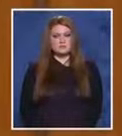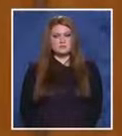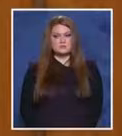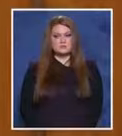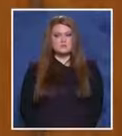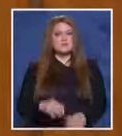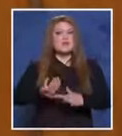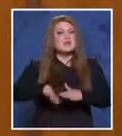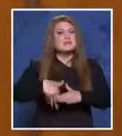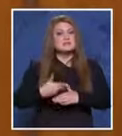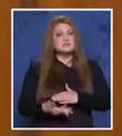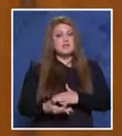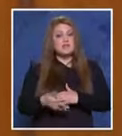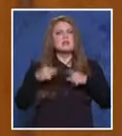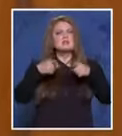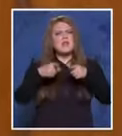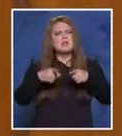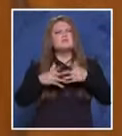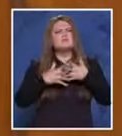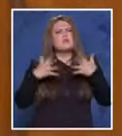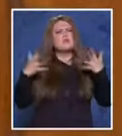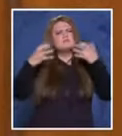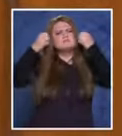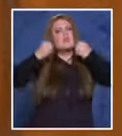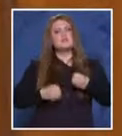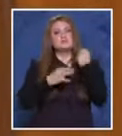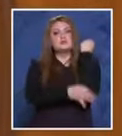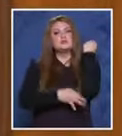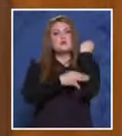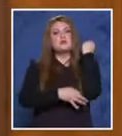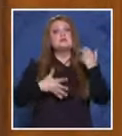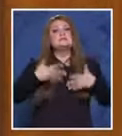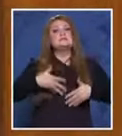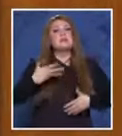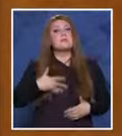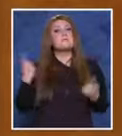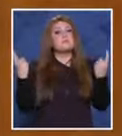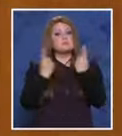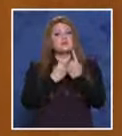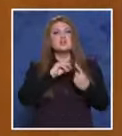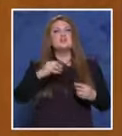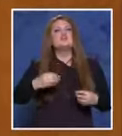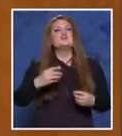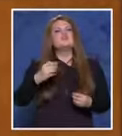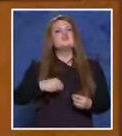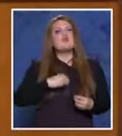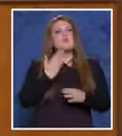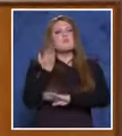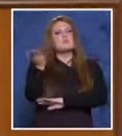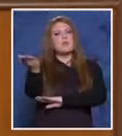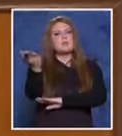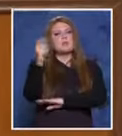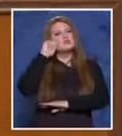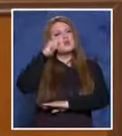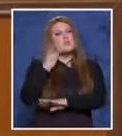След тази доста пократителна история искам да посрещнем и жълбоподателя Йордан Йорданов,